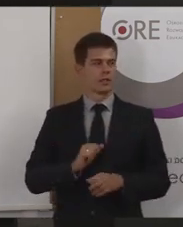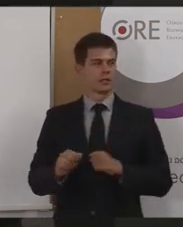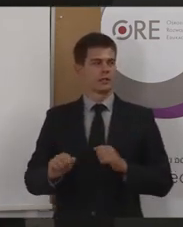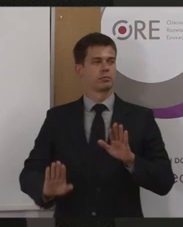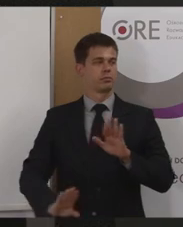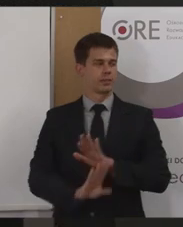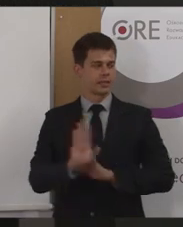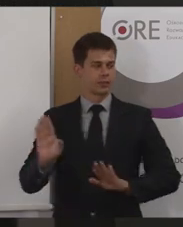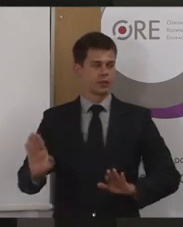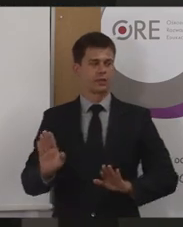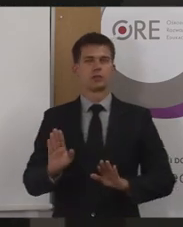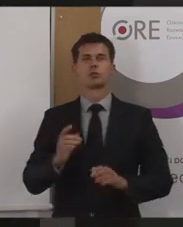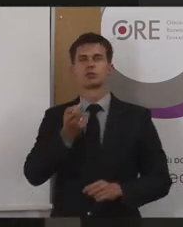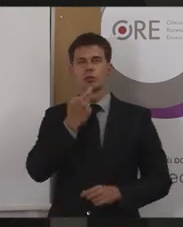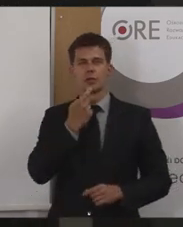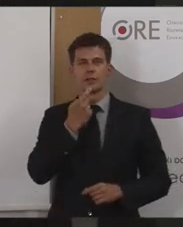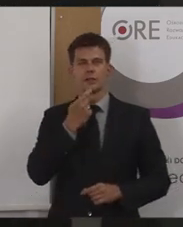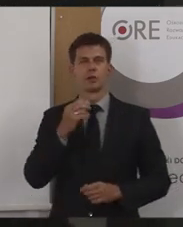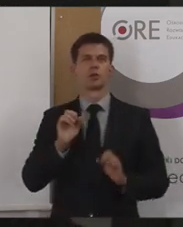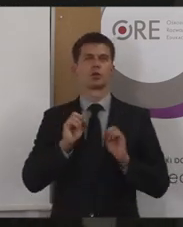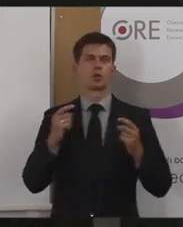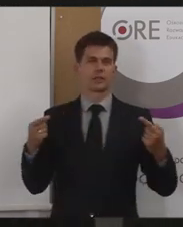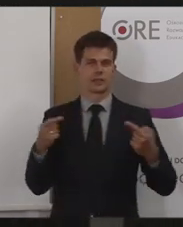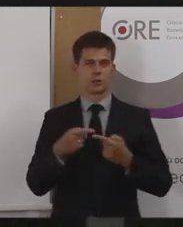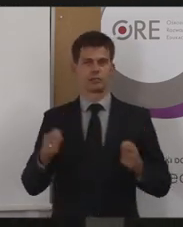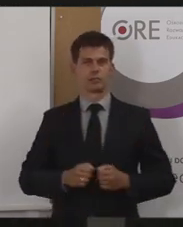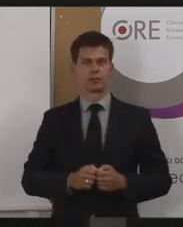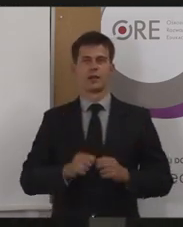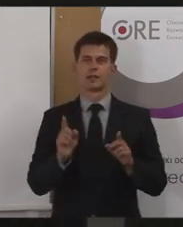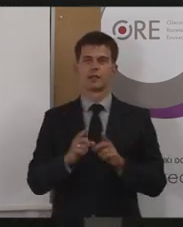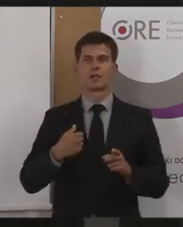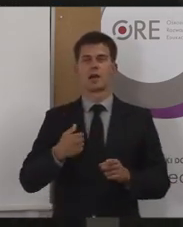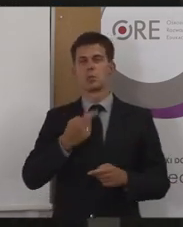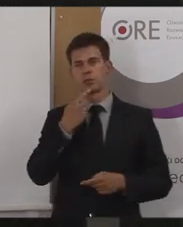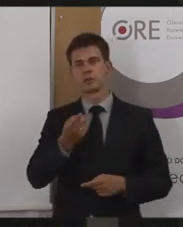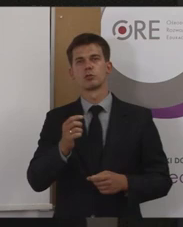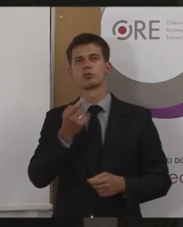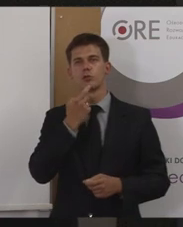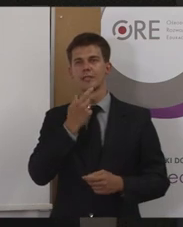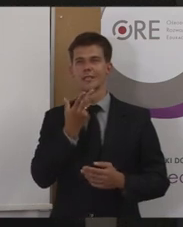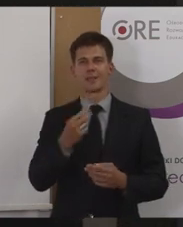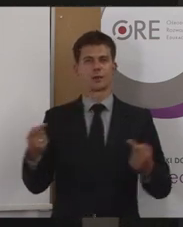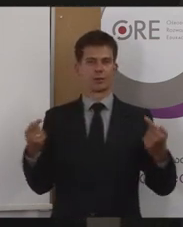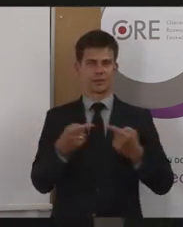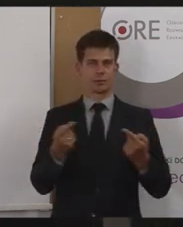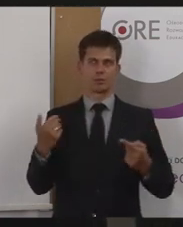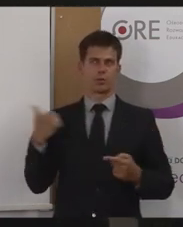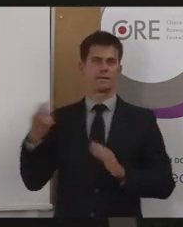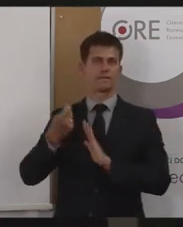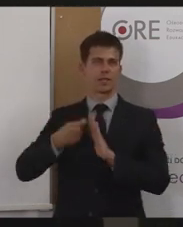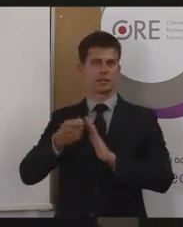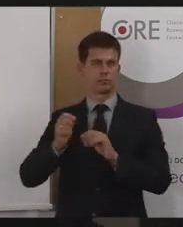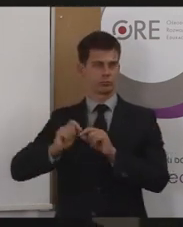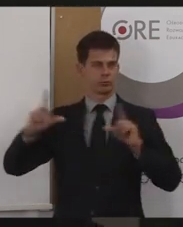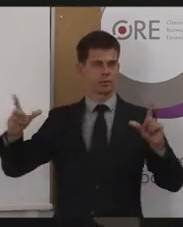przedstawienie czym jest dostępność, trochę też pokazałem czym również jest niedostępność pewnych treści, na tym akurat przykładzie